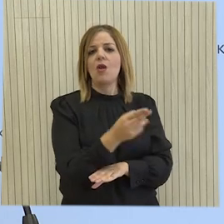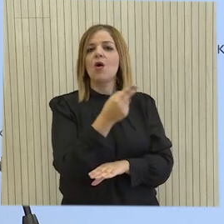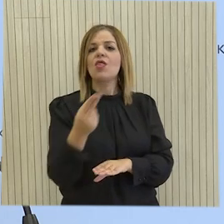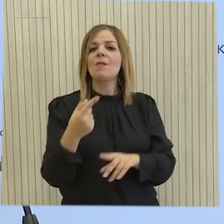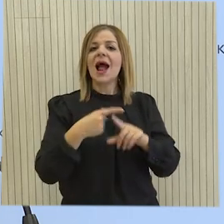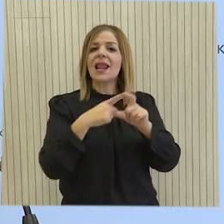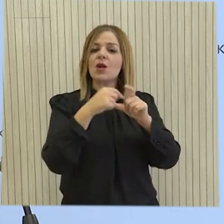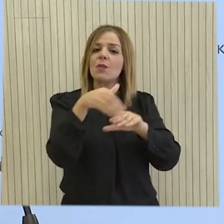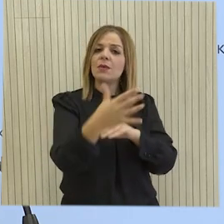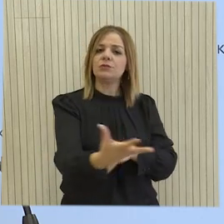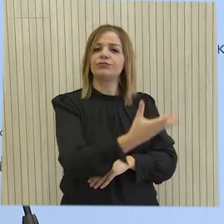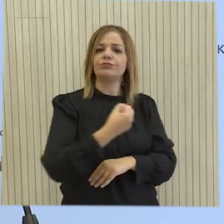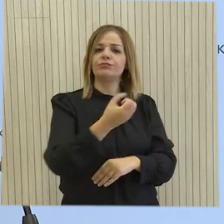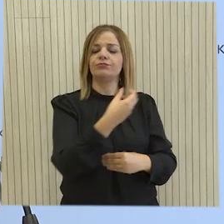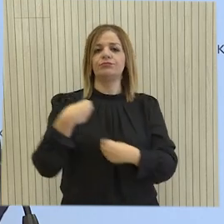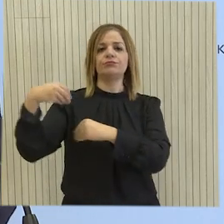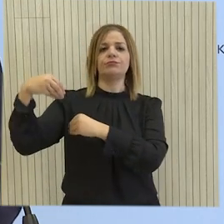σφετερισμό των ελληνοκυπριακών προηγιών.